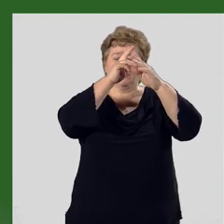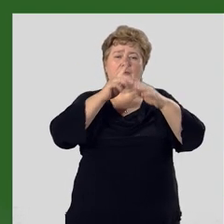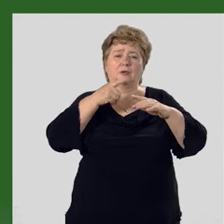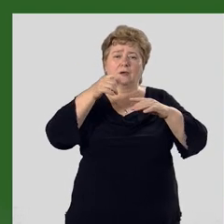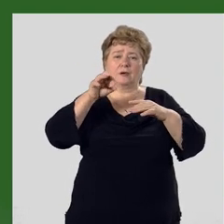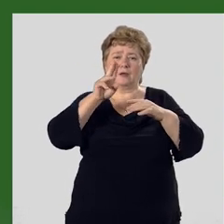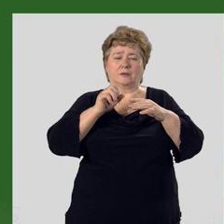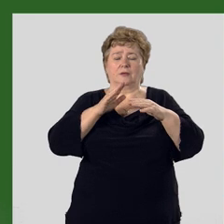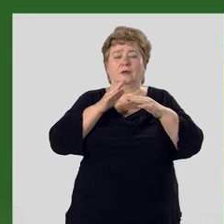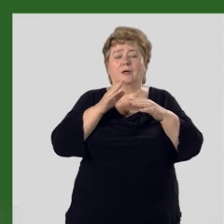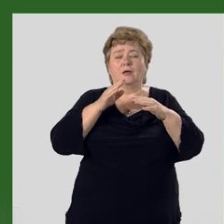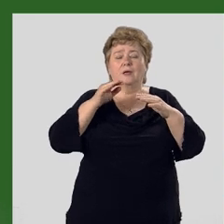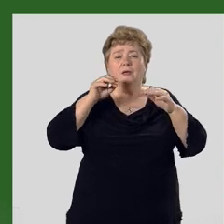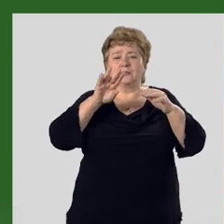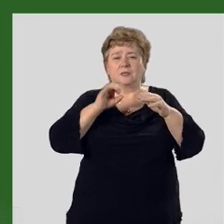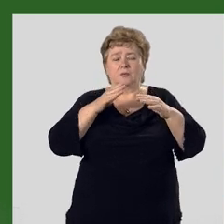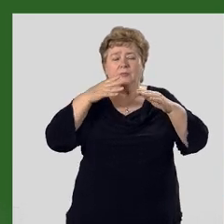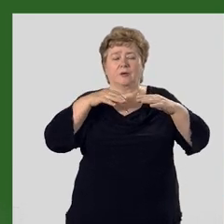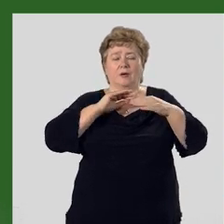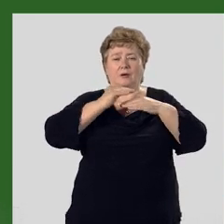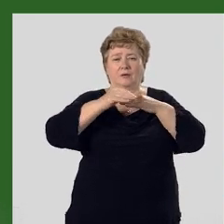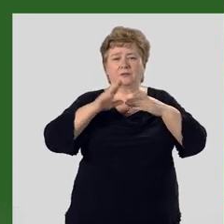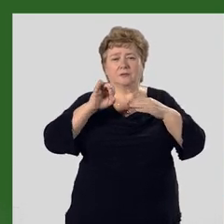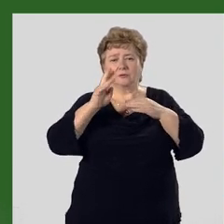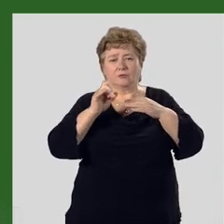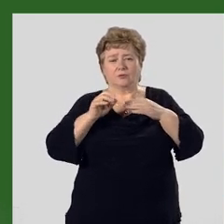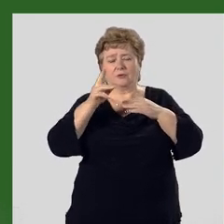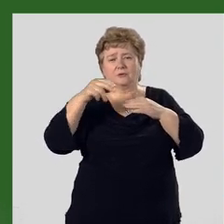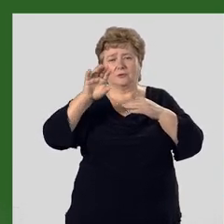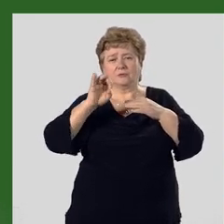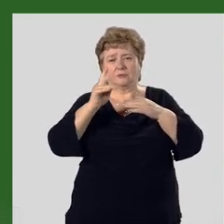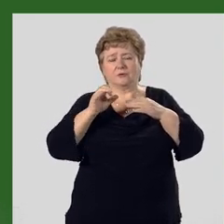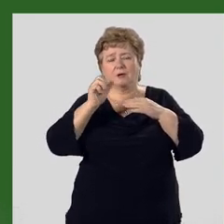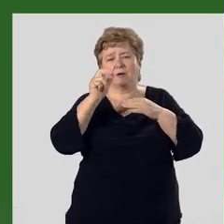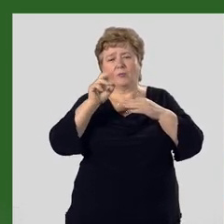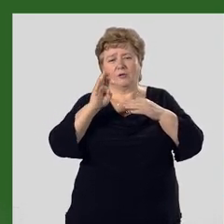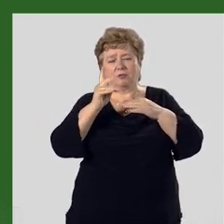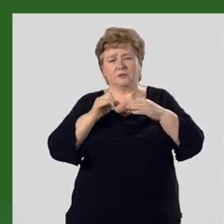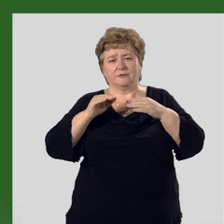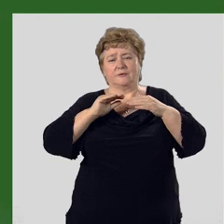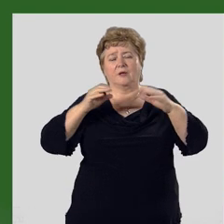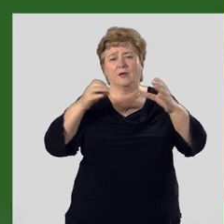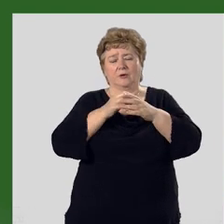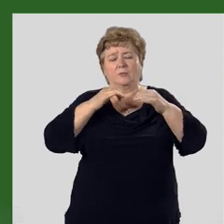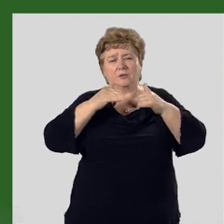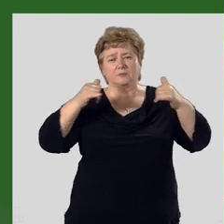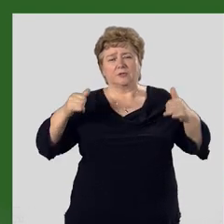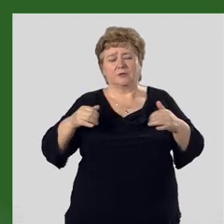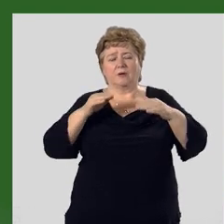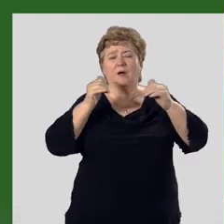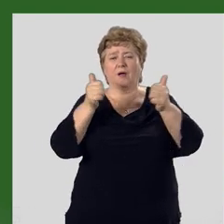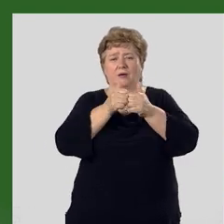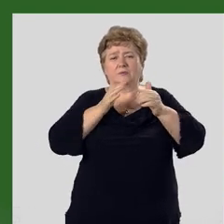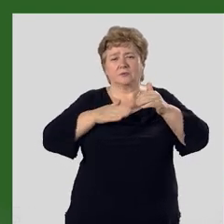Типы рельефа, относящие к тектонико-денудационно-аккумулятивной группе, распространены в